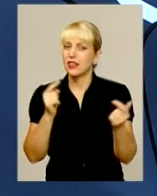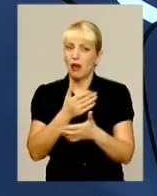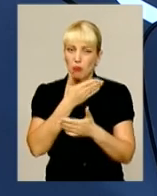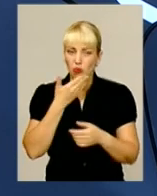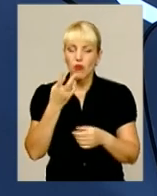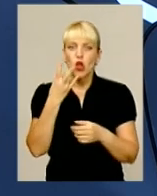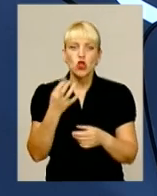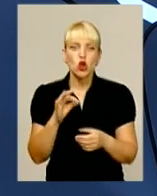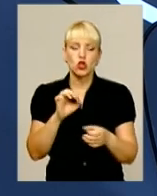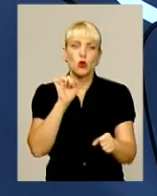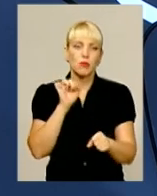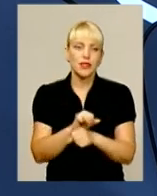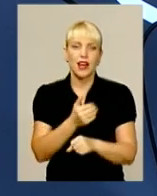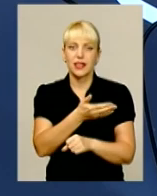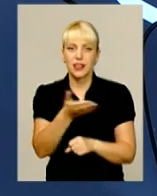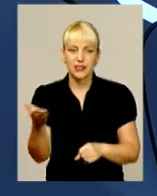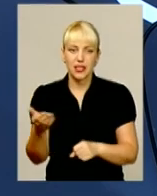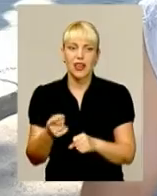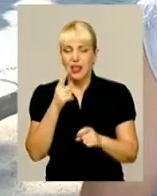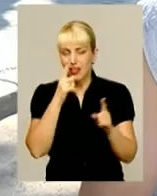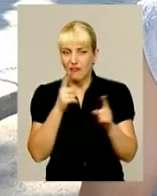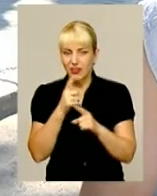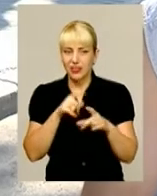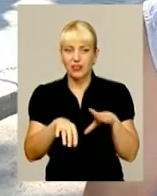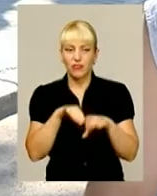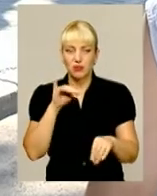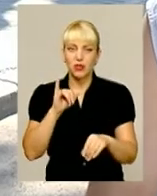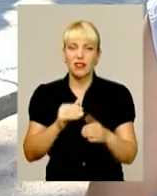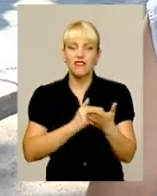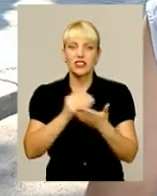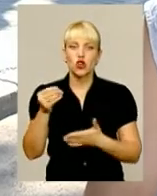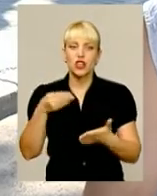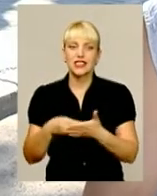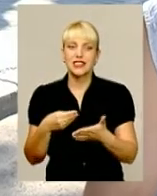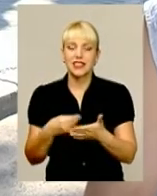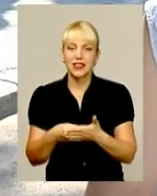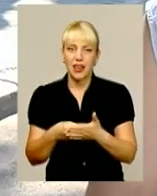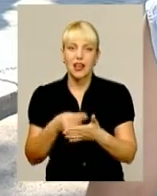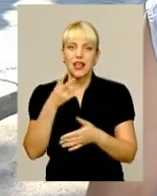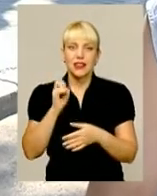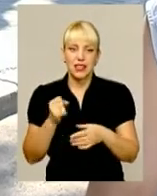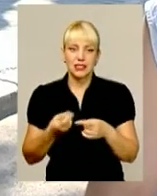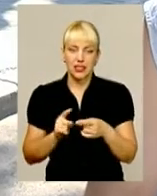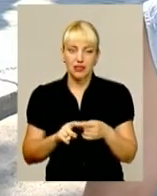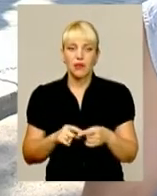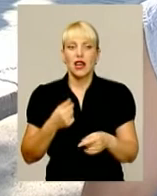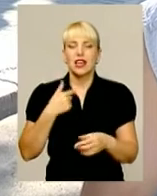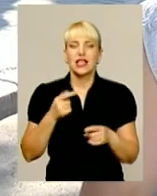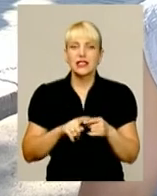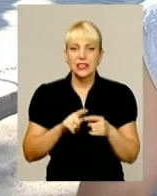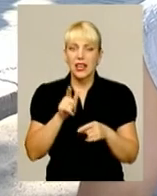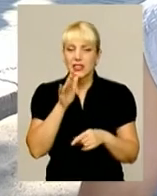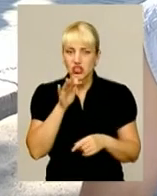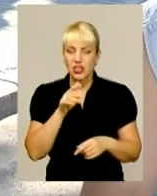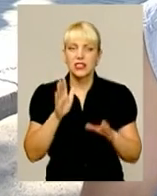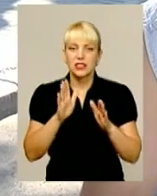невеликий вибір і висока ціна таких автівок. На даний час це тільки зароджується. І,